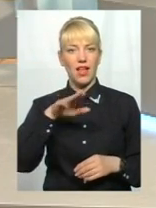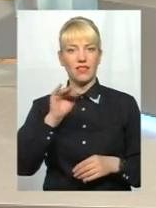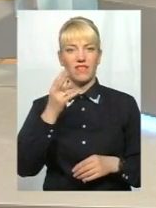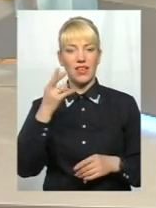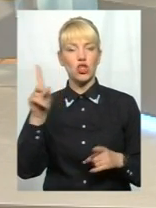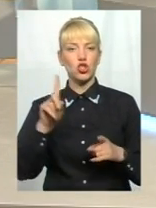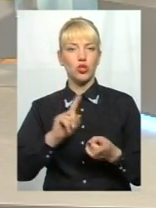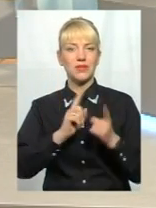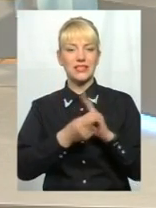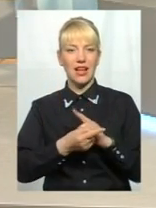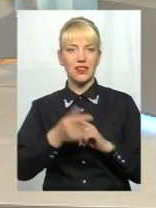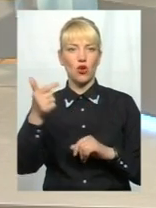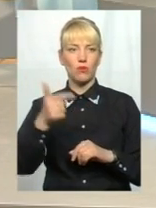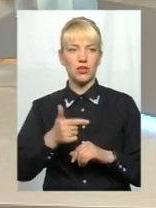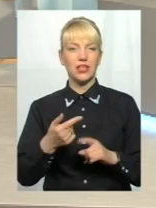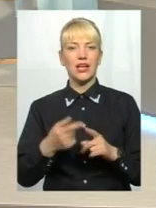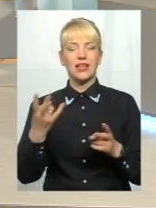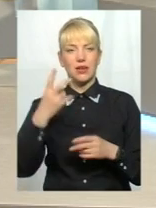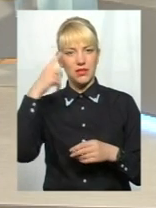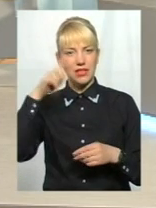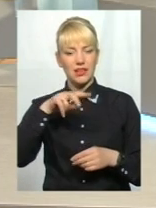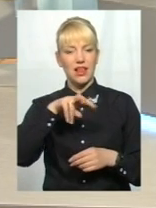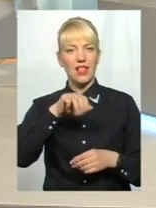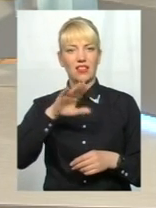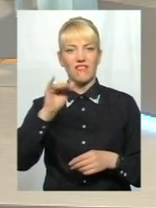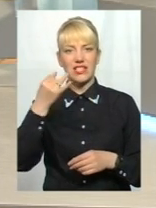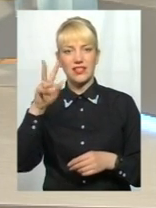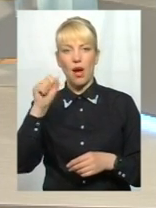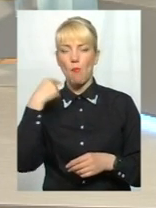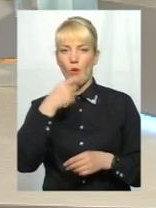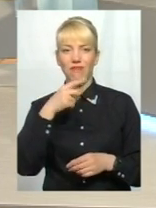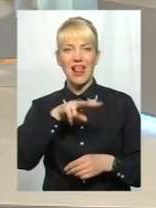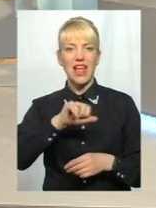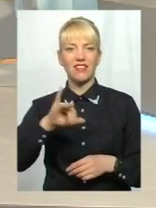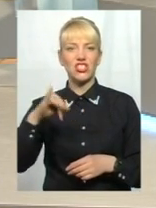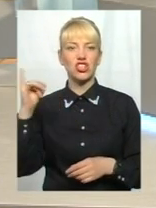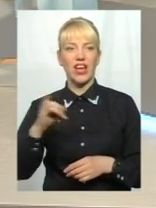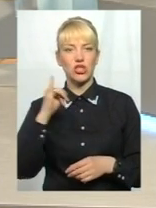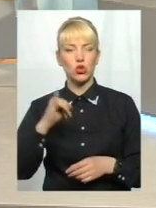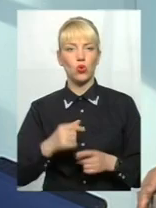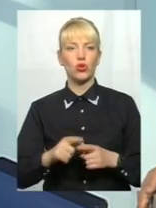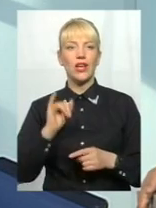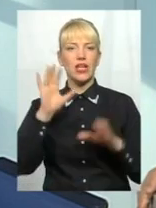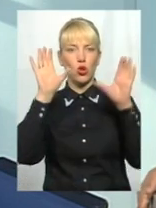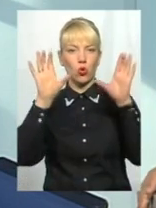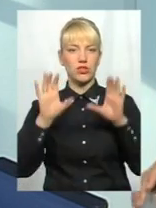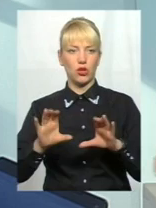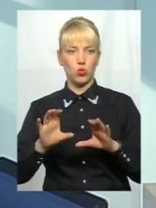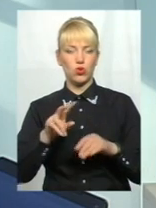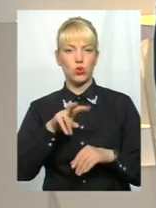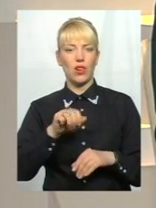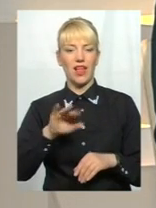громадянином, треба здати три іспити. Знання латвійської мови, латвійської історії і Конституції Латвії. Ну